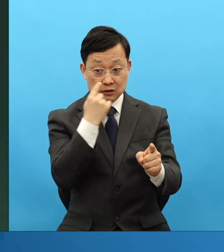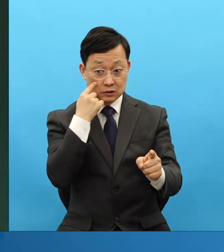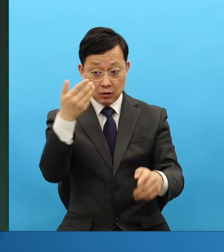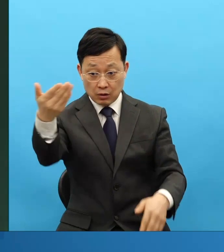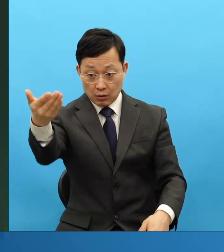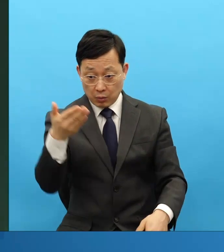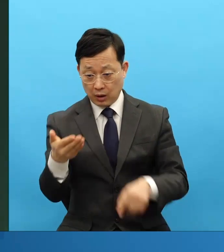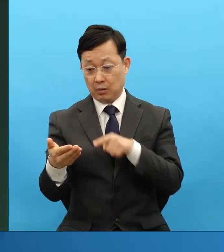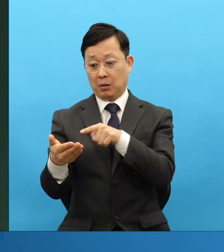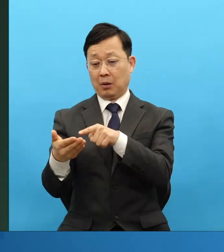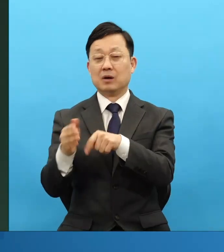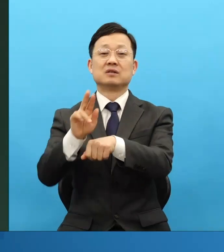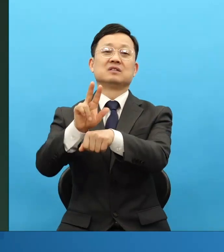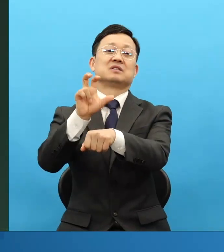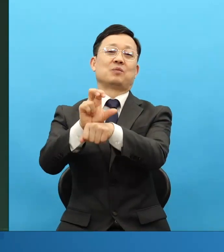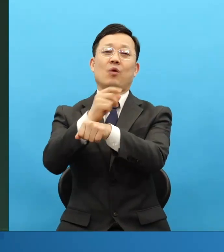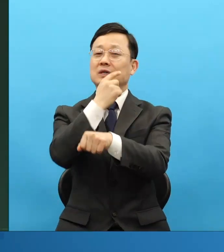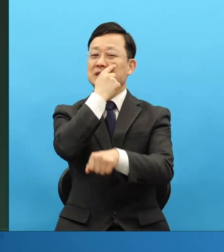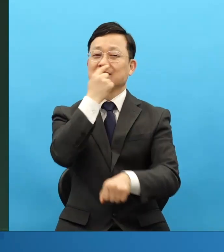그걸 보고 25